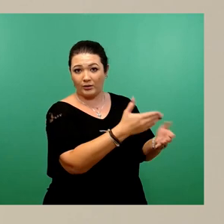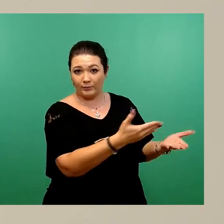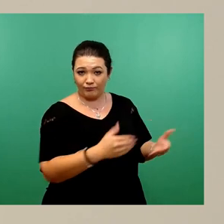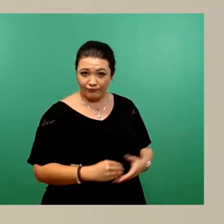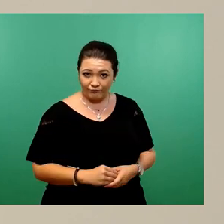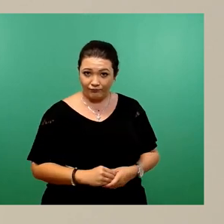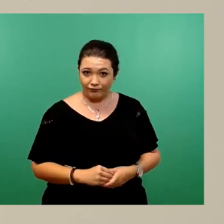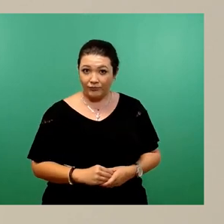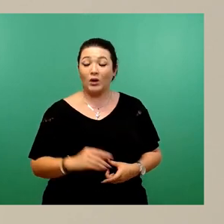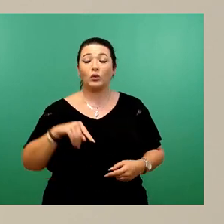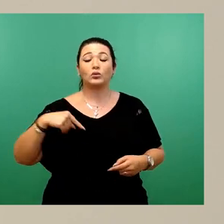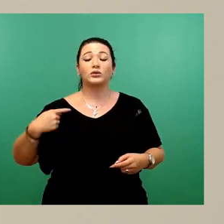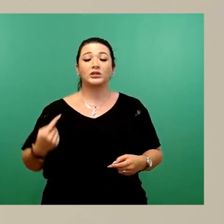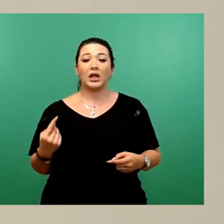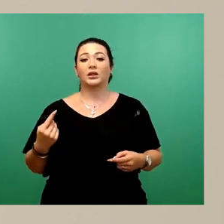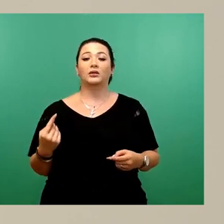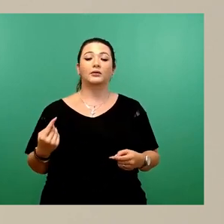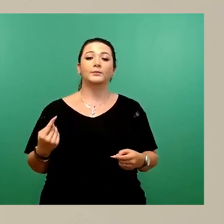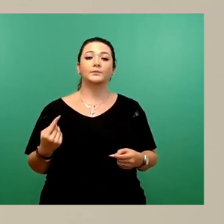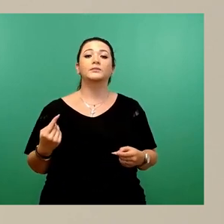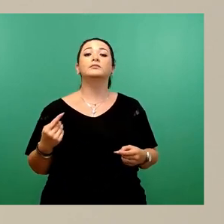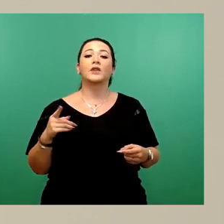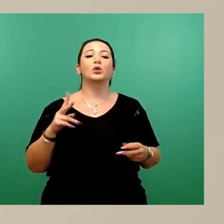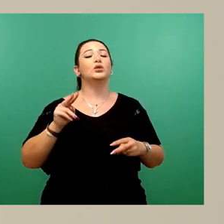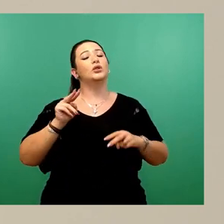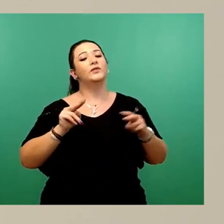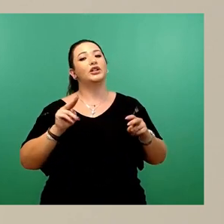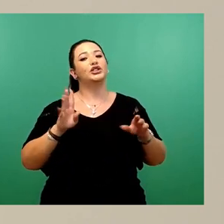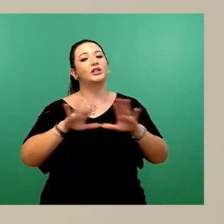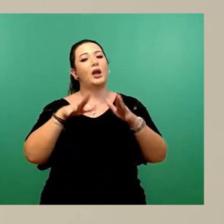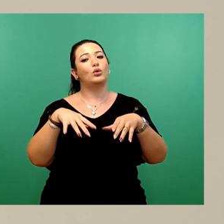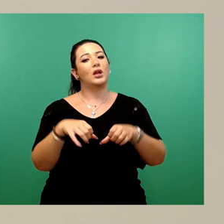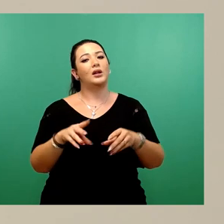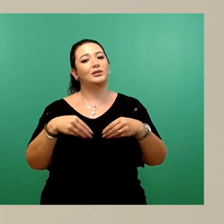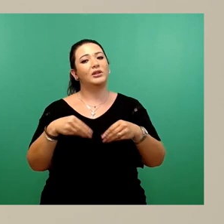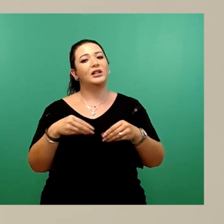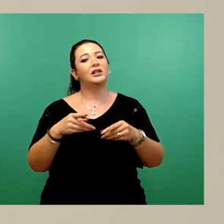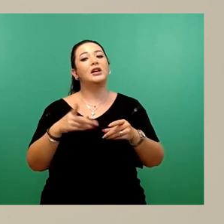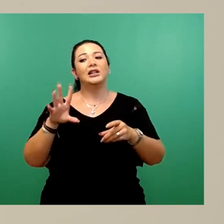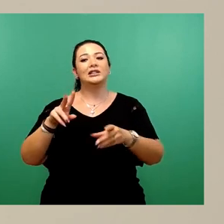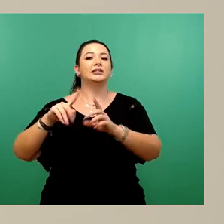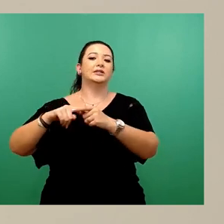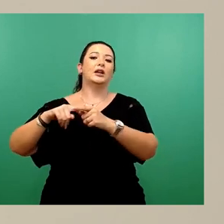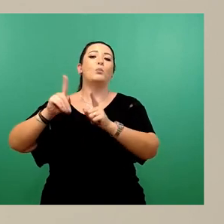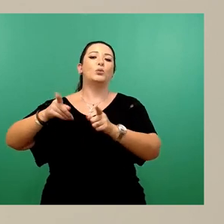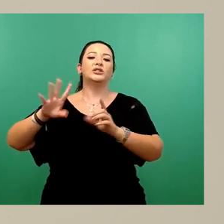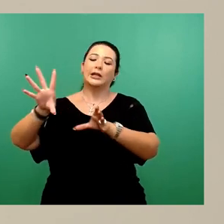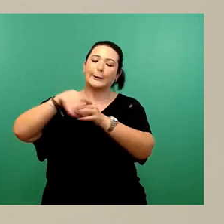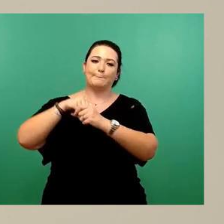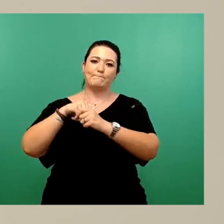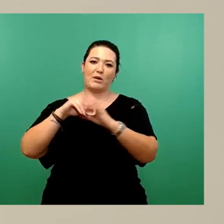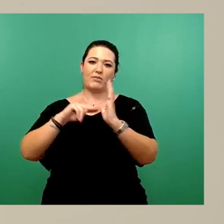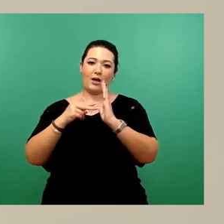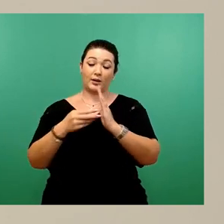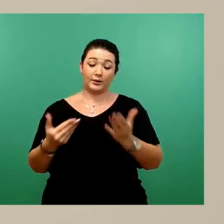für die Realisierung noch die entsprechenden Haushaltsmittel in den Folgejahren eingeplant werden. Letztes Thema, was ich noch ansprechen will